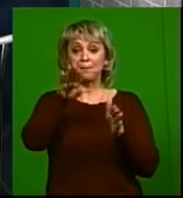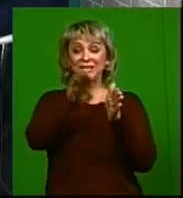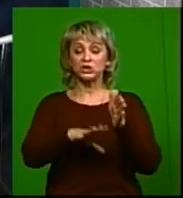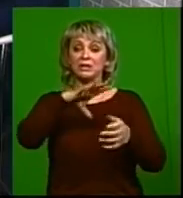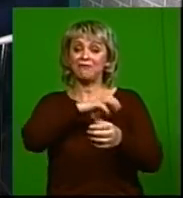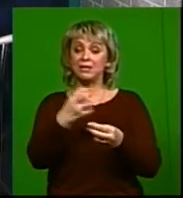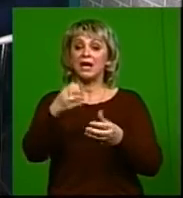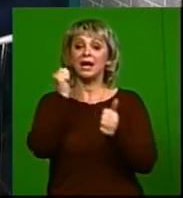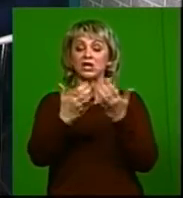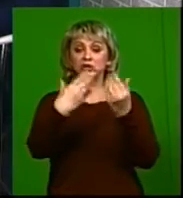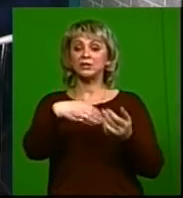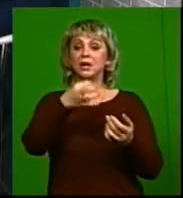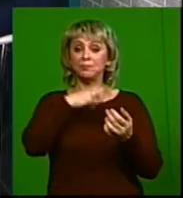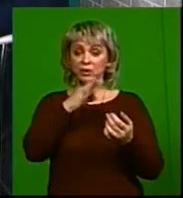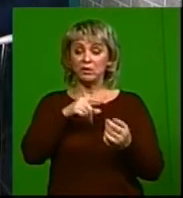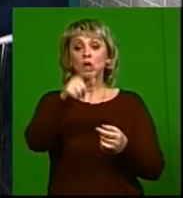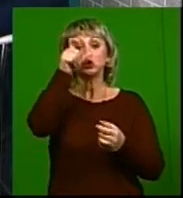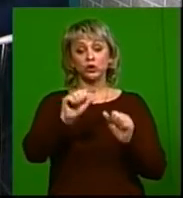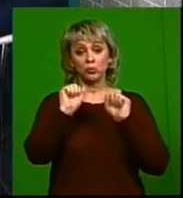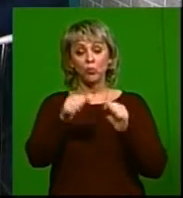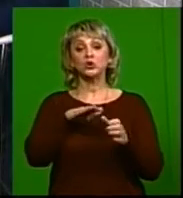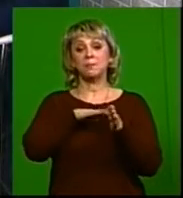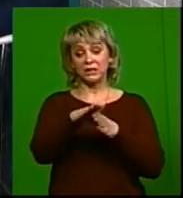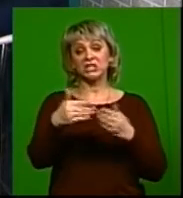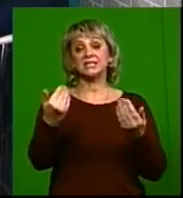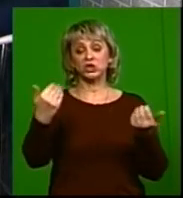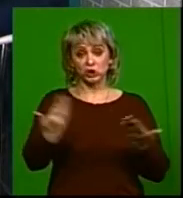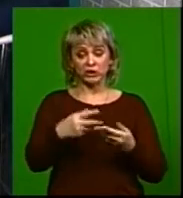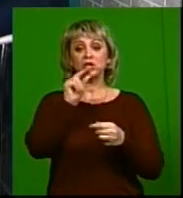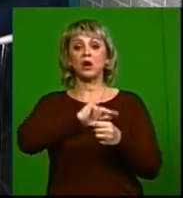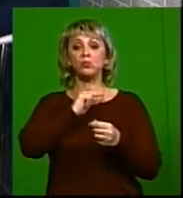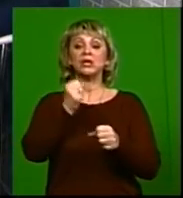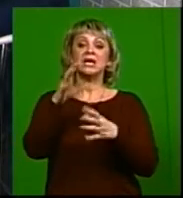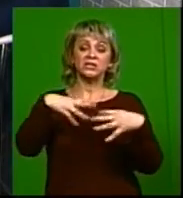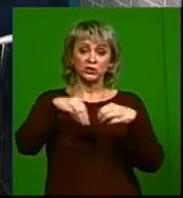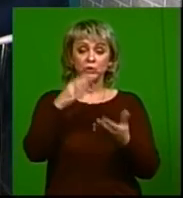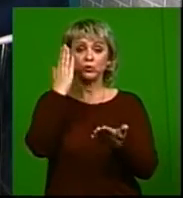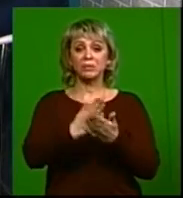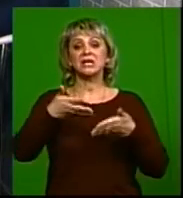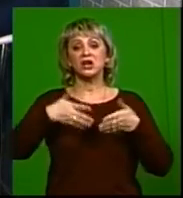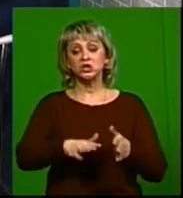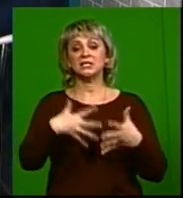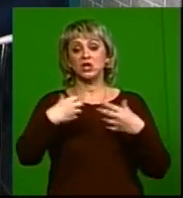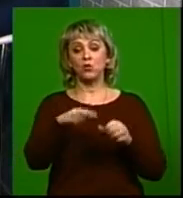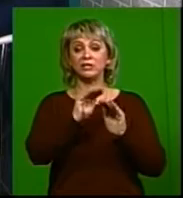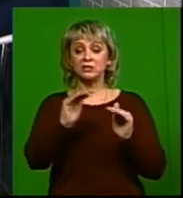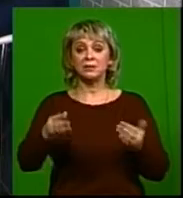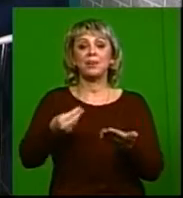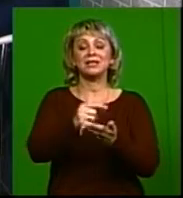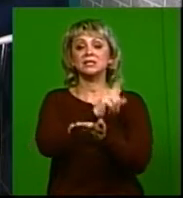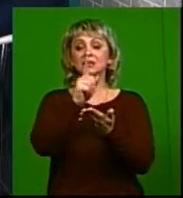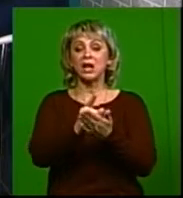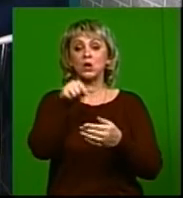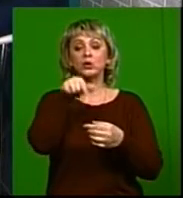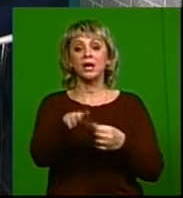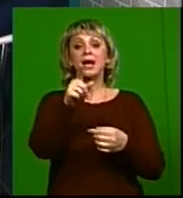давление, принимать каждый день. Да. И человек может полноценно жить, работать, создавать семью, рожать здоровых детей, платить налоги, не быть